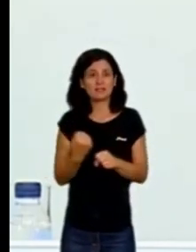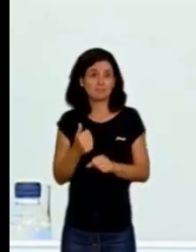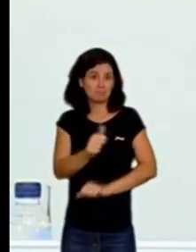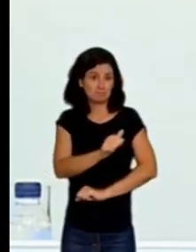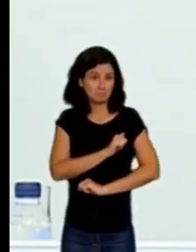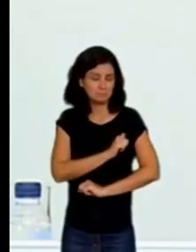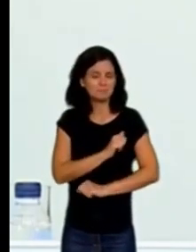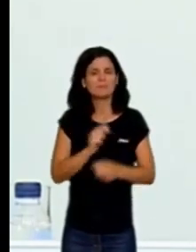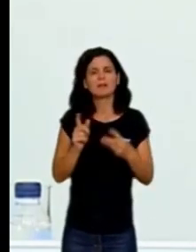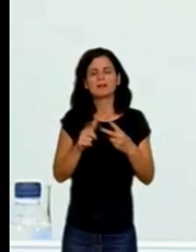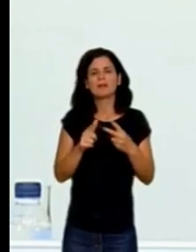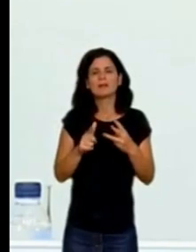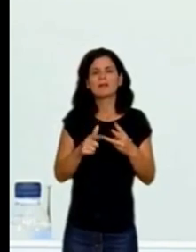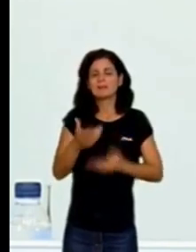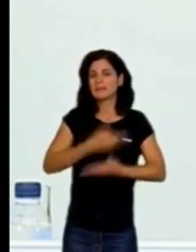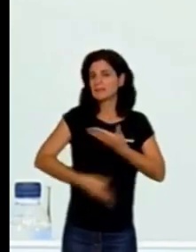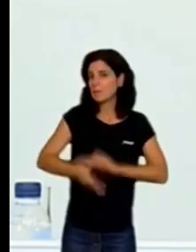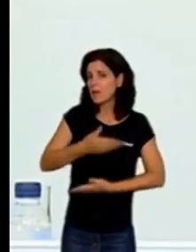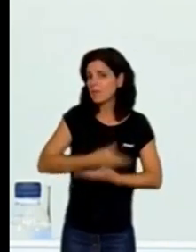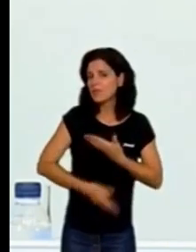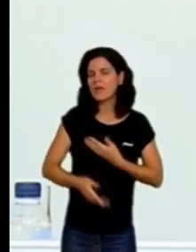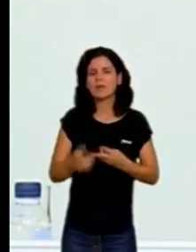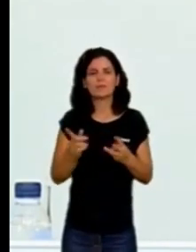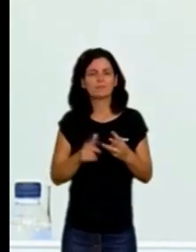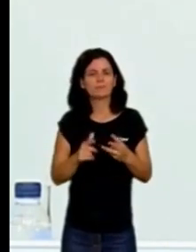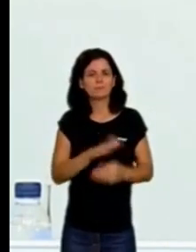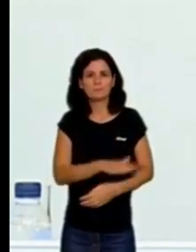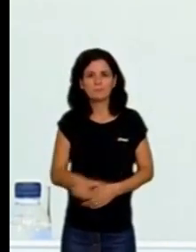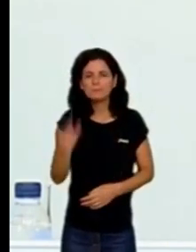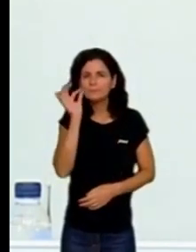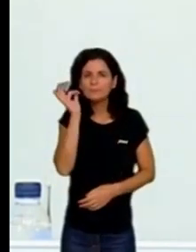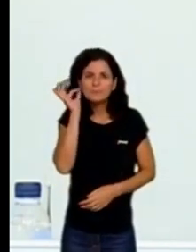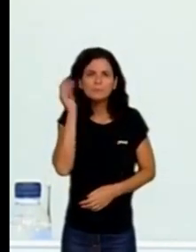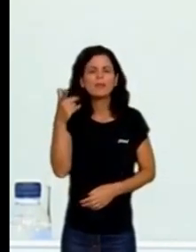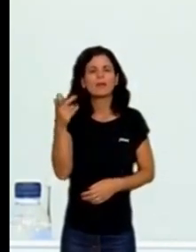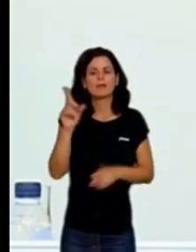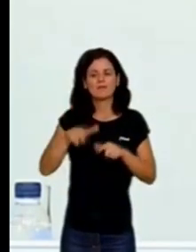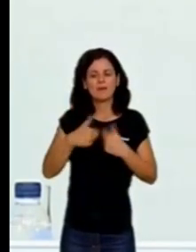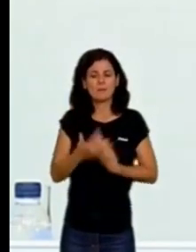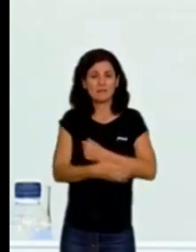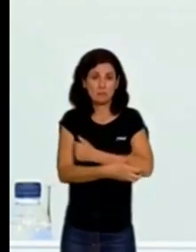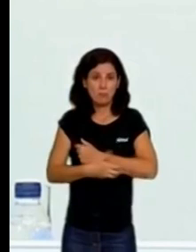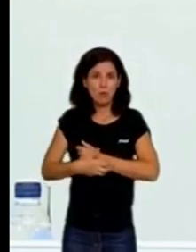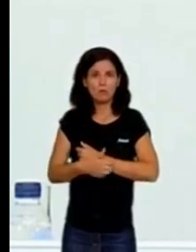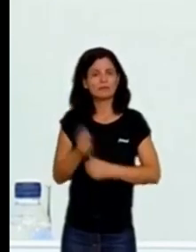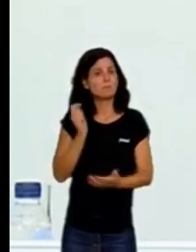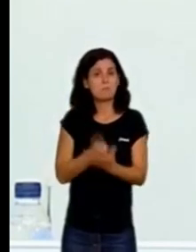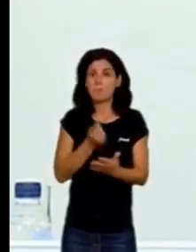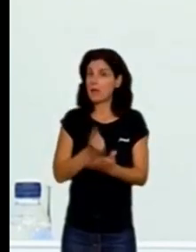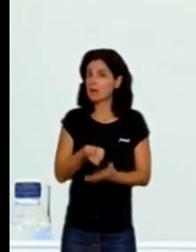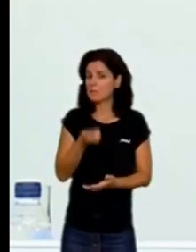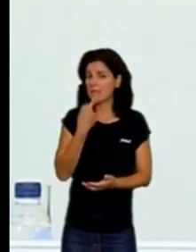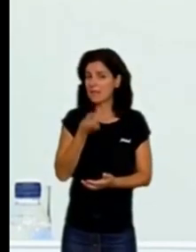que no tenen feina, les persones amb discapacitat, els xiquets i xiquetes en famílies empobrides no tenen que pagar els seus